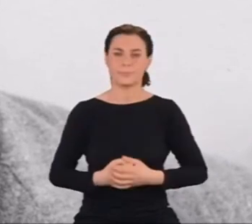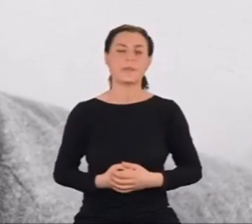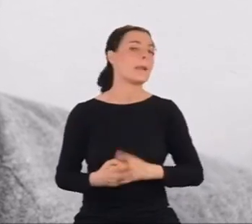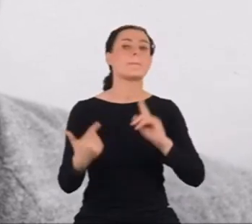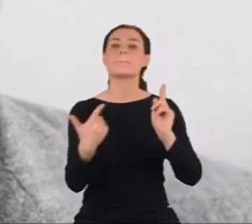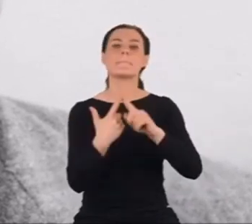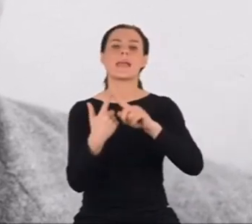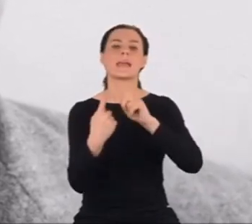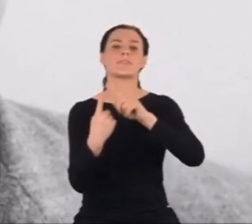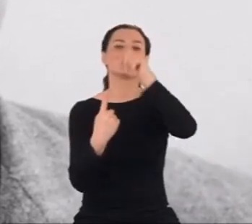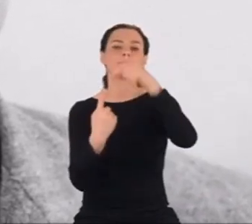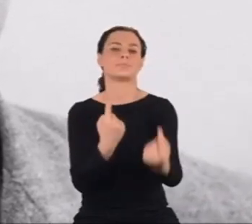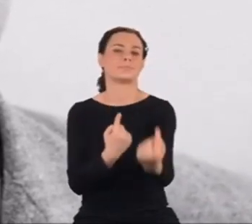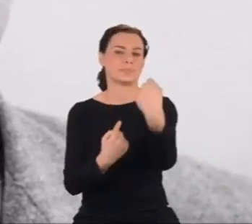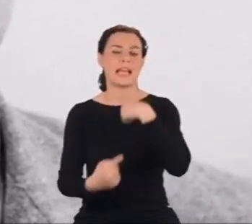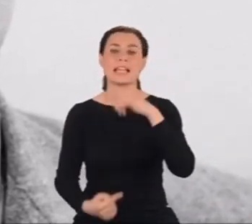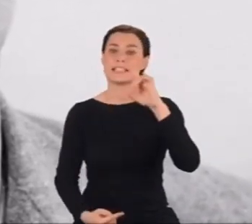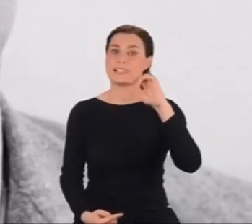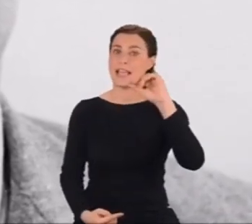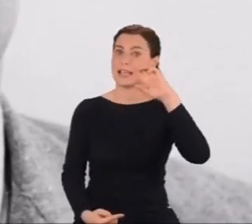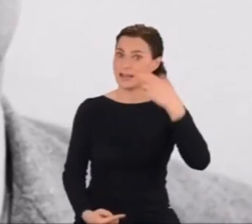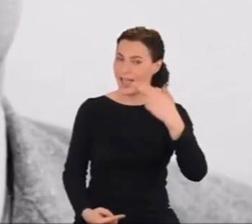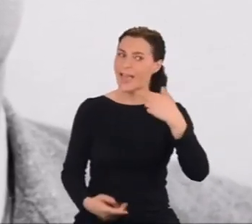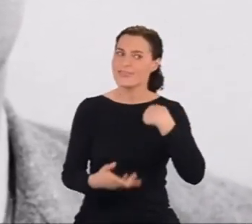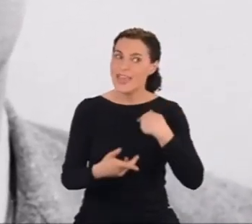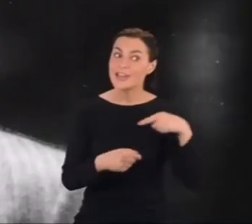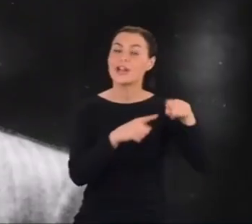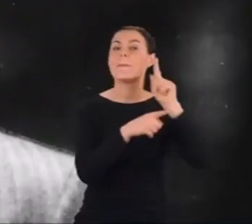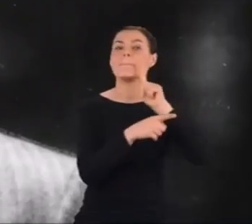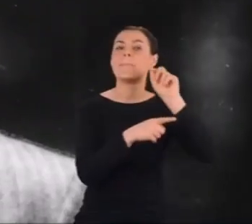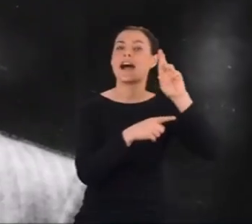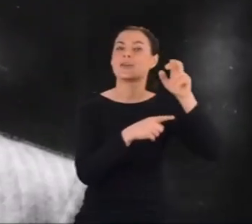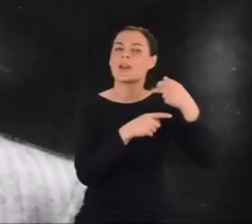Pierwszy był Segre, który oczywiście wciągnął też Majoranę.